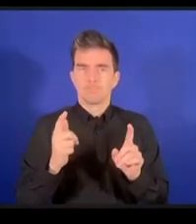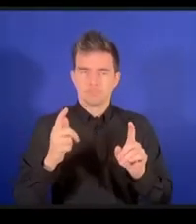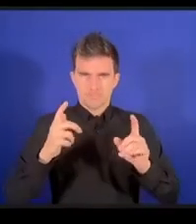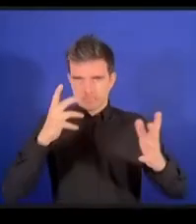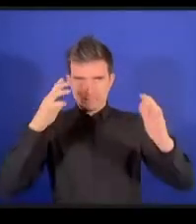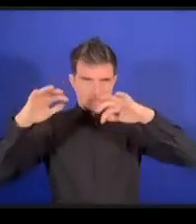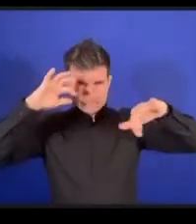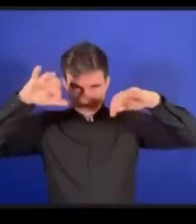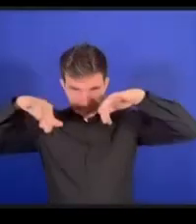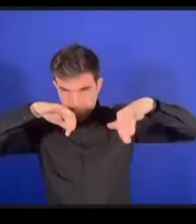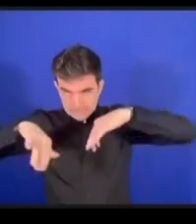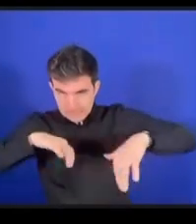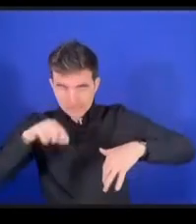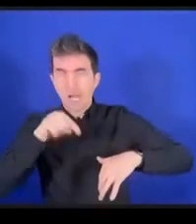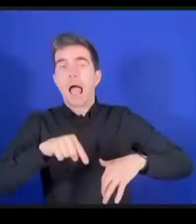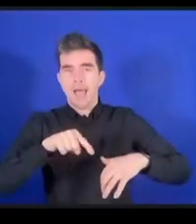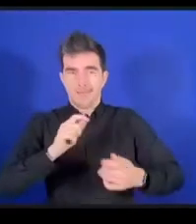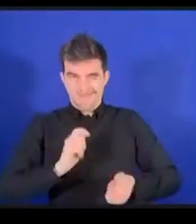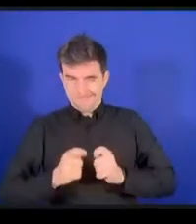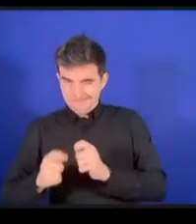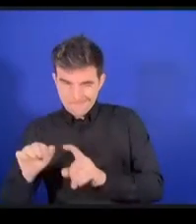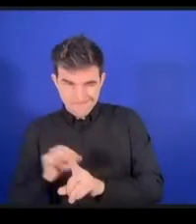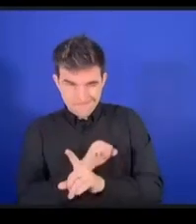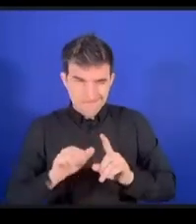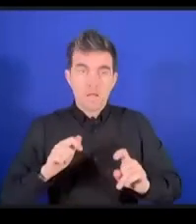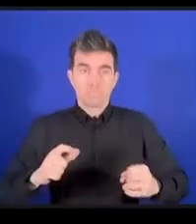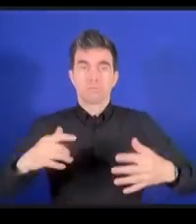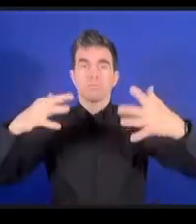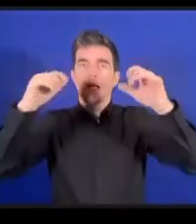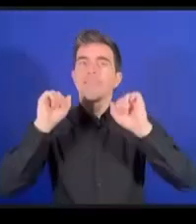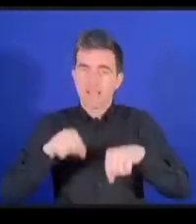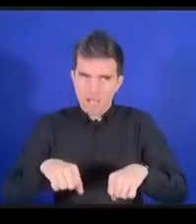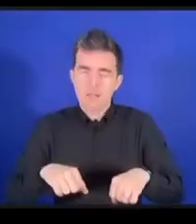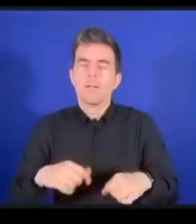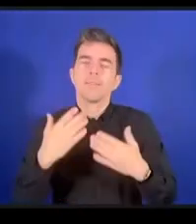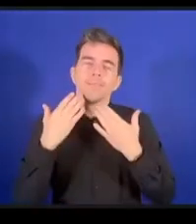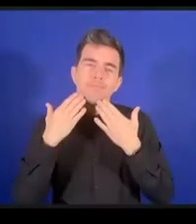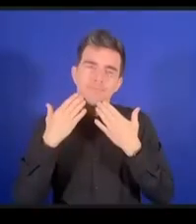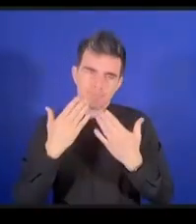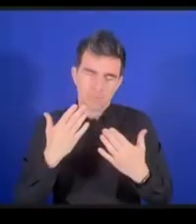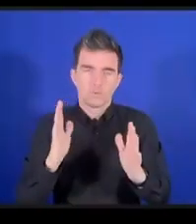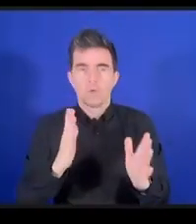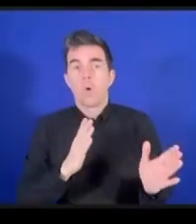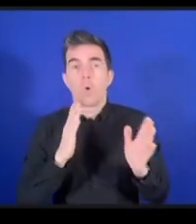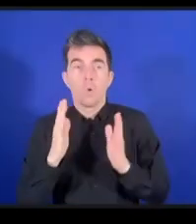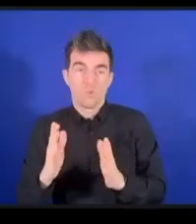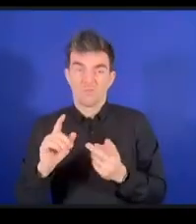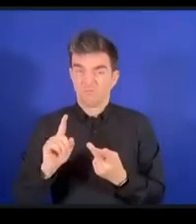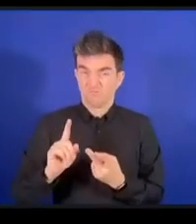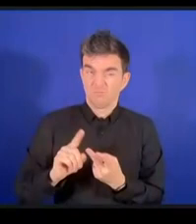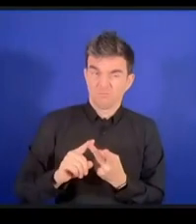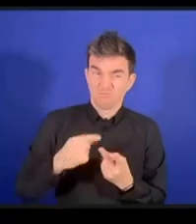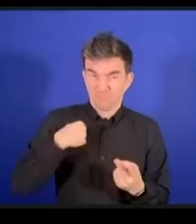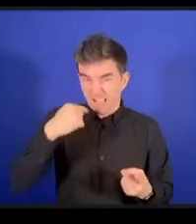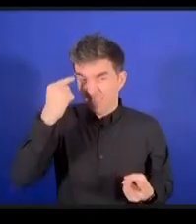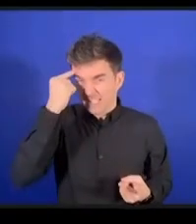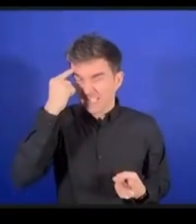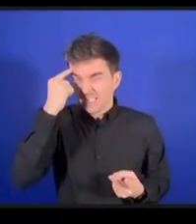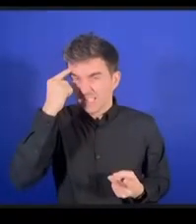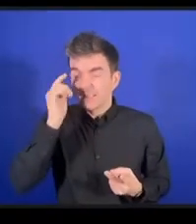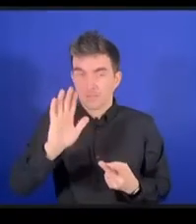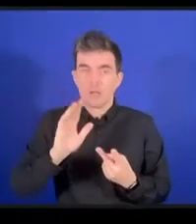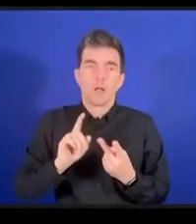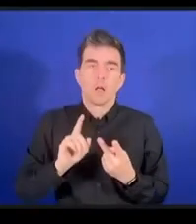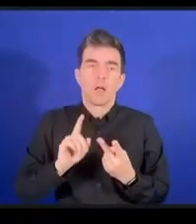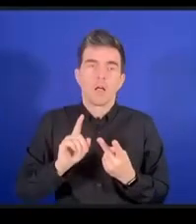ことが実際に行えるようなスペースを提供するためのボトムアップのディスカッションを提供しなければいけないそしてこのモデルつ